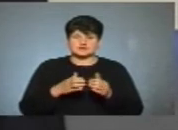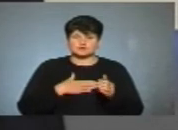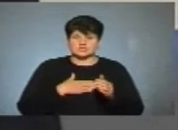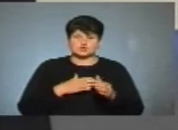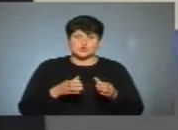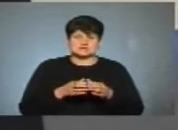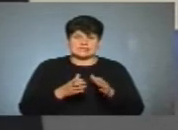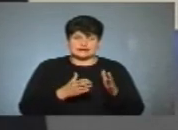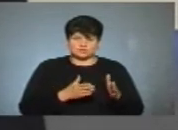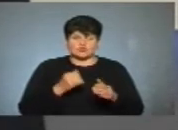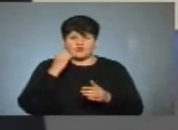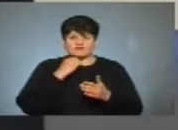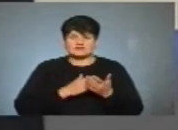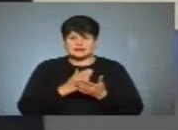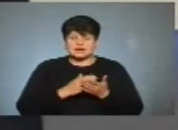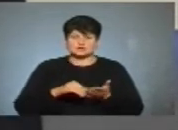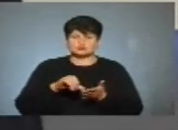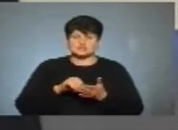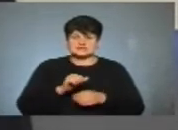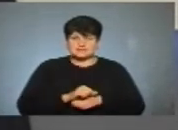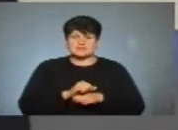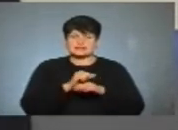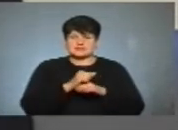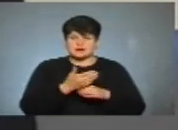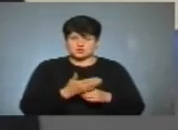осередку, ветеран, учасник Майдану,